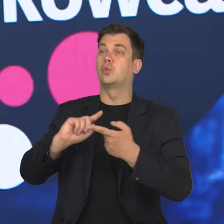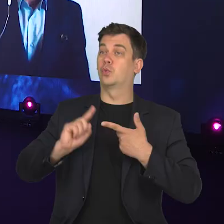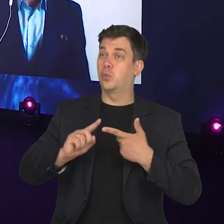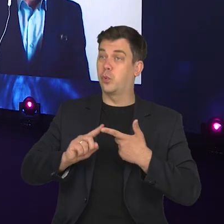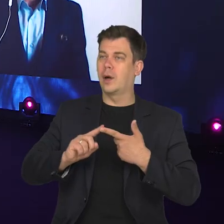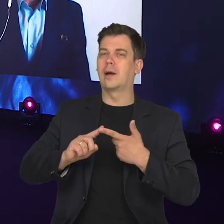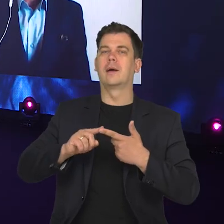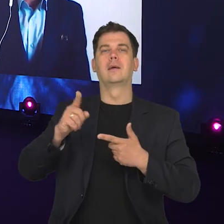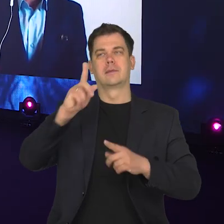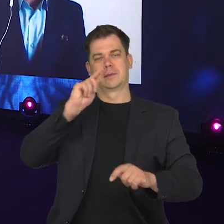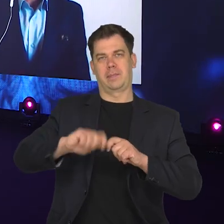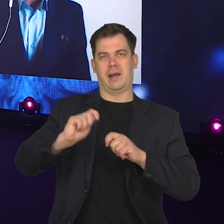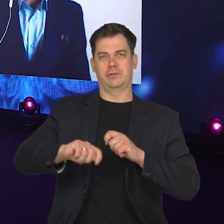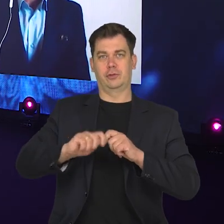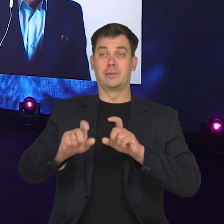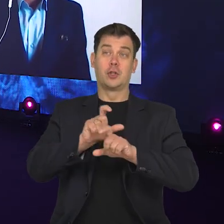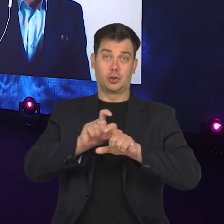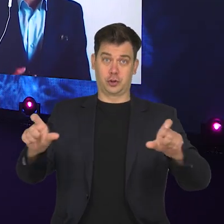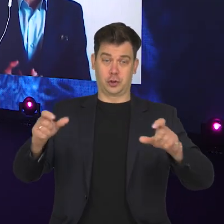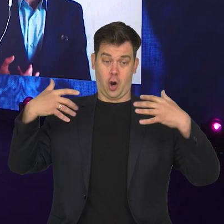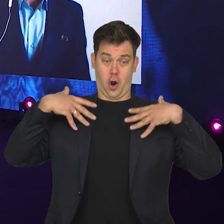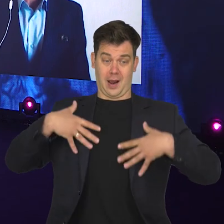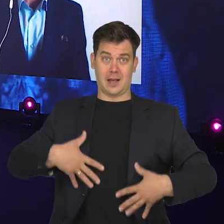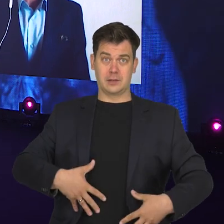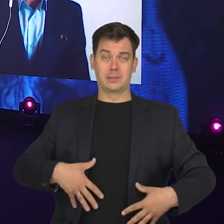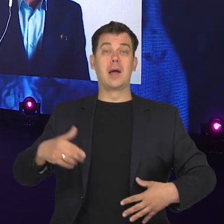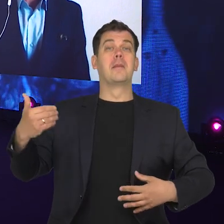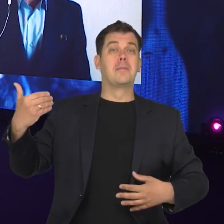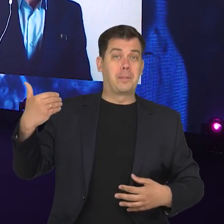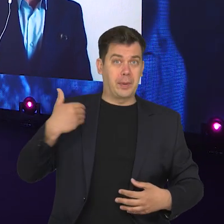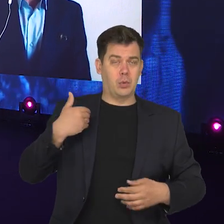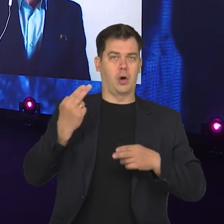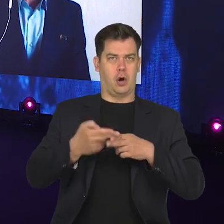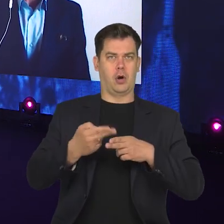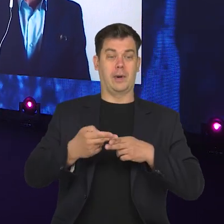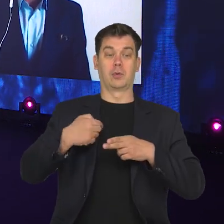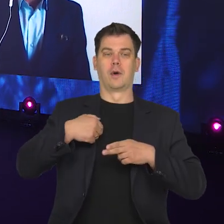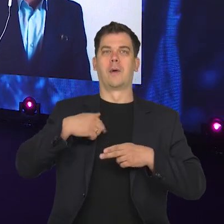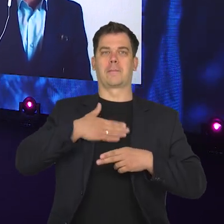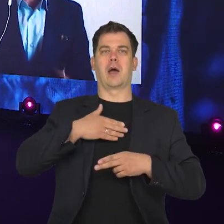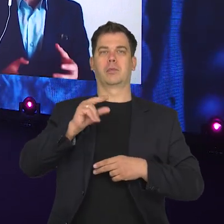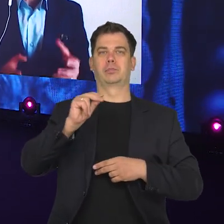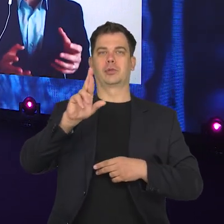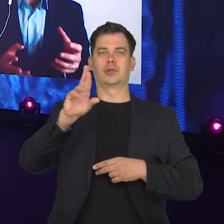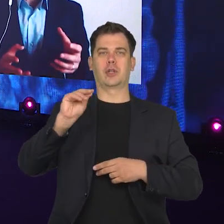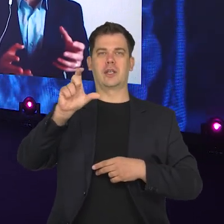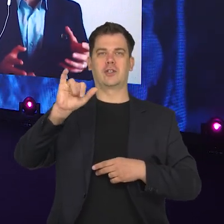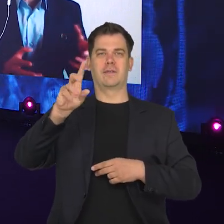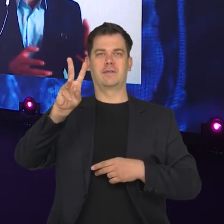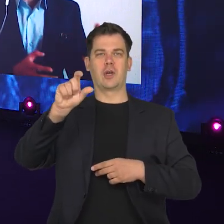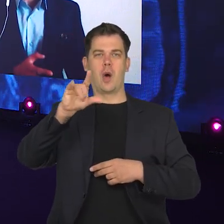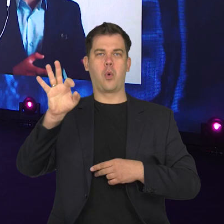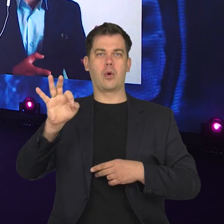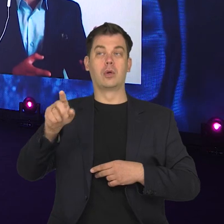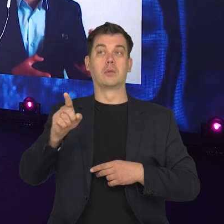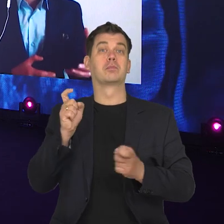Druga wersja to jest sprawdzenie, czy w naszym organizmie wytworzyły się przeciwciała. Czyli takie naturalne elementy, które